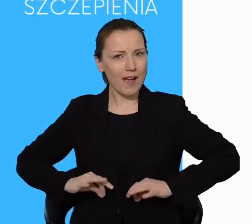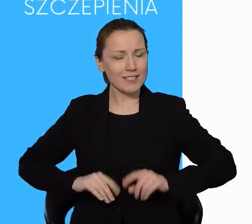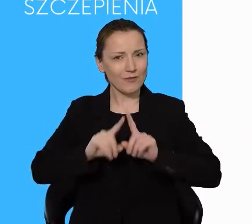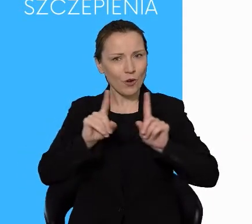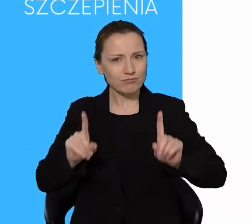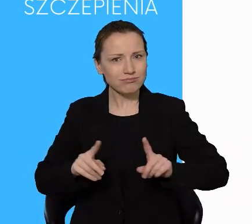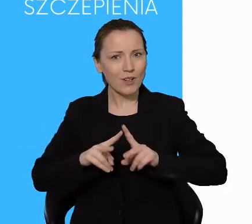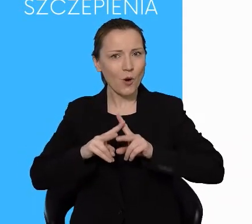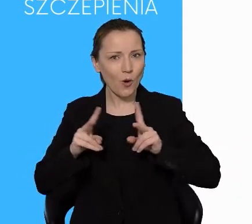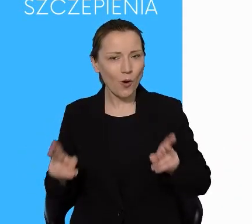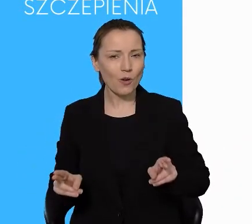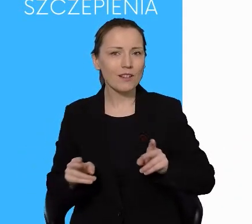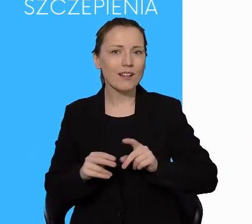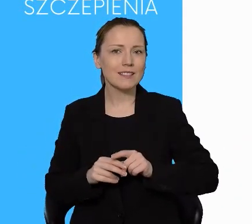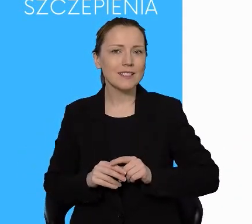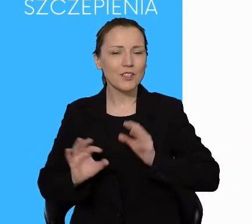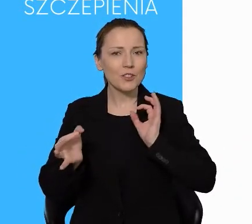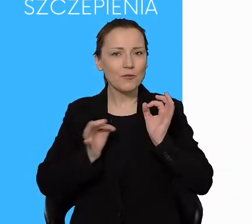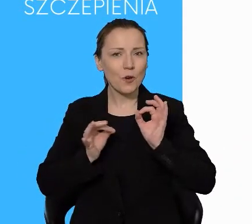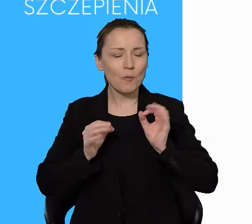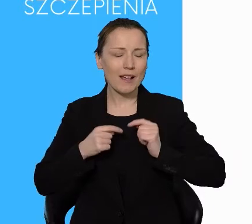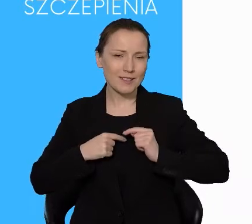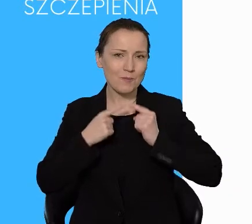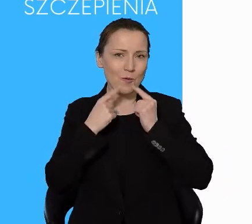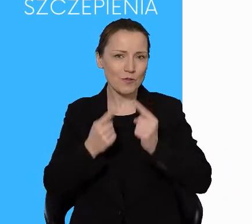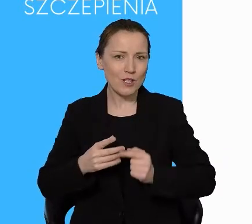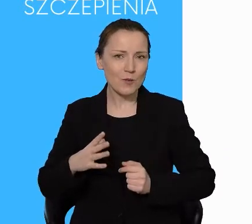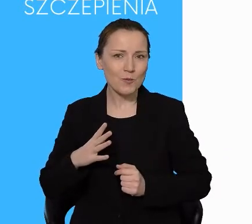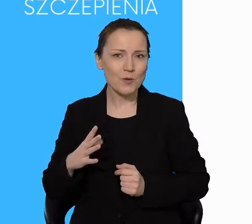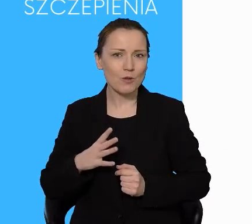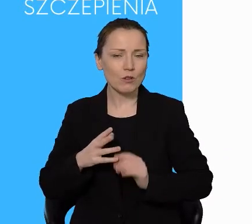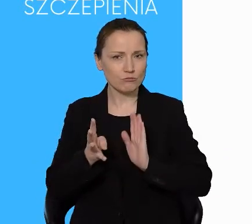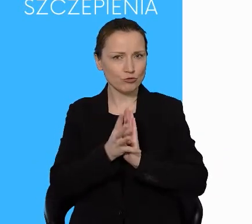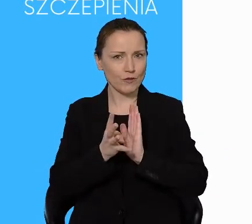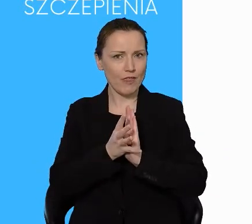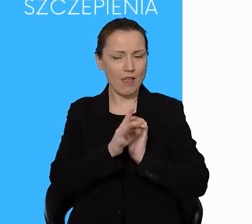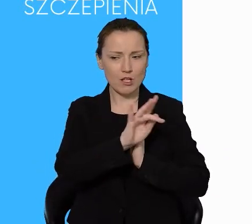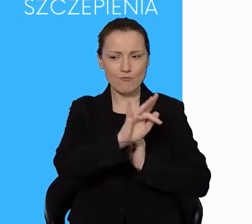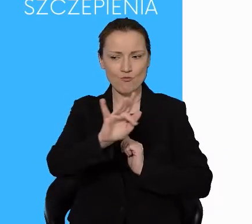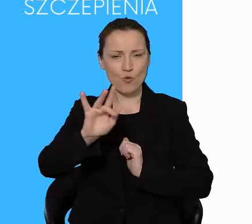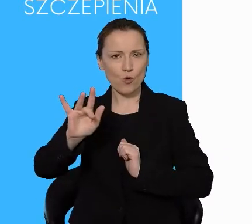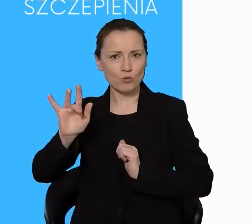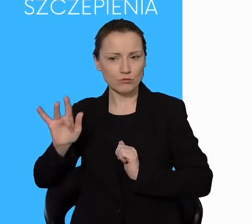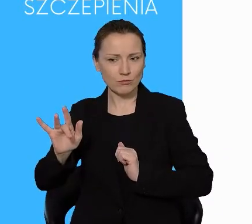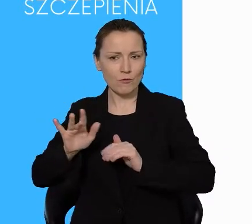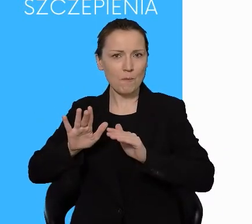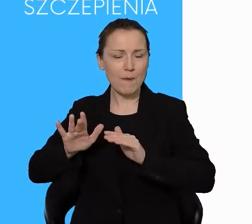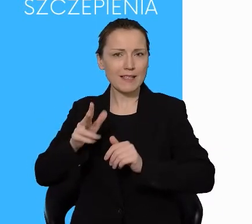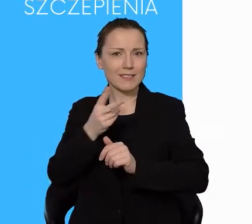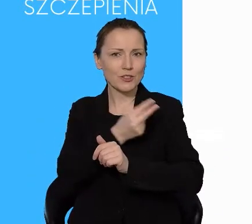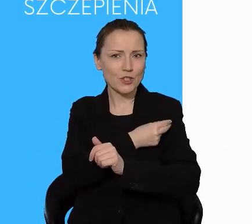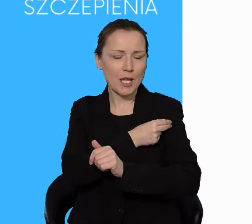okresową, a więc te informacje, o których mówię. 19 punktów szczepień dla mieszkańców, głównie